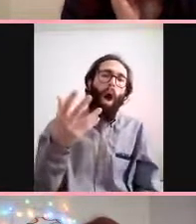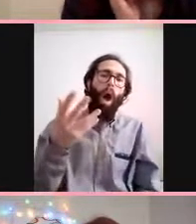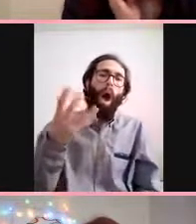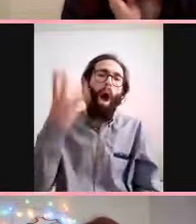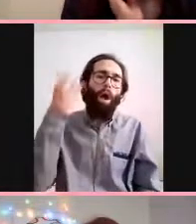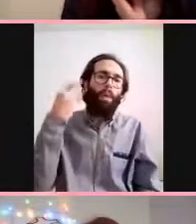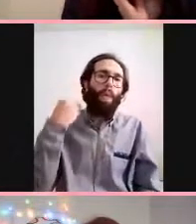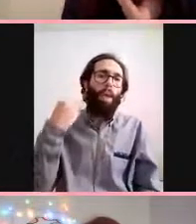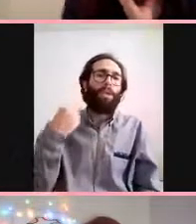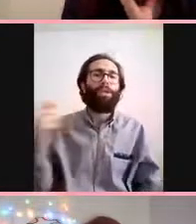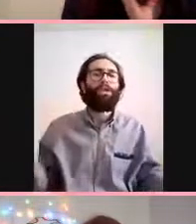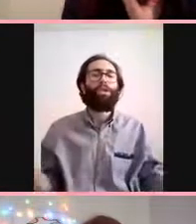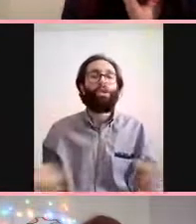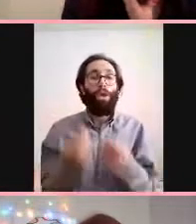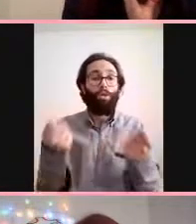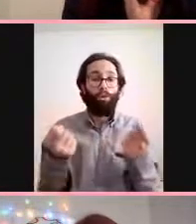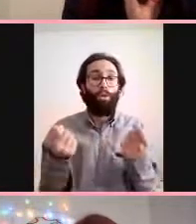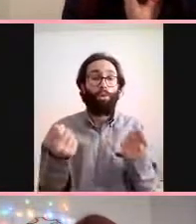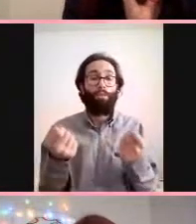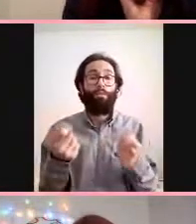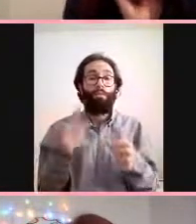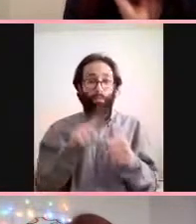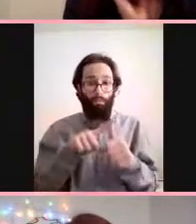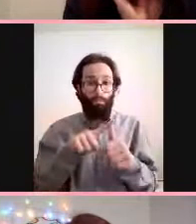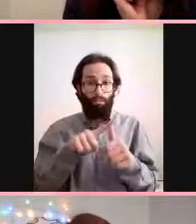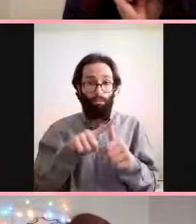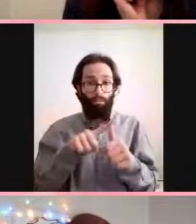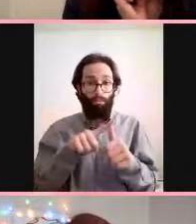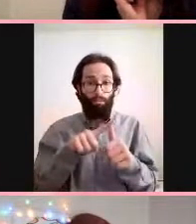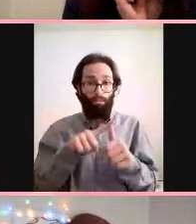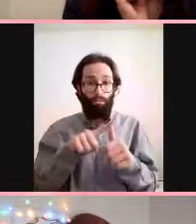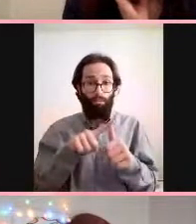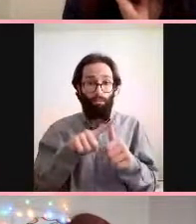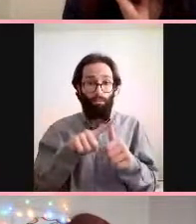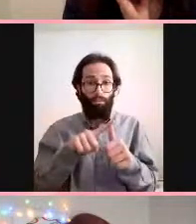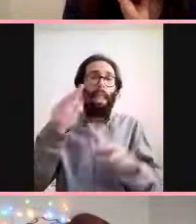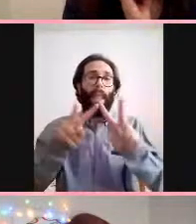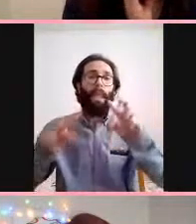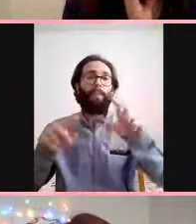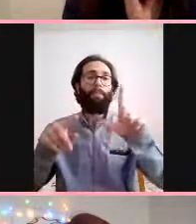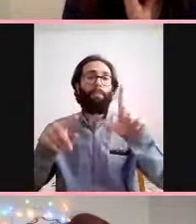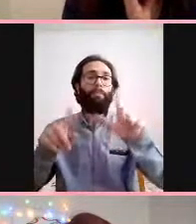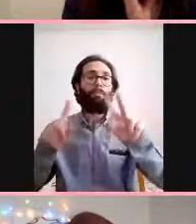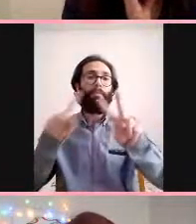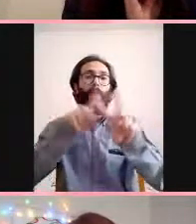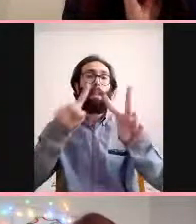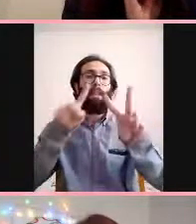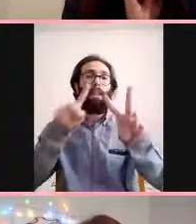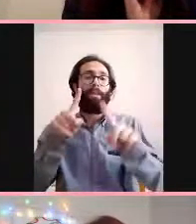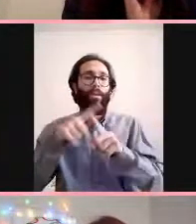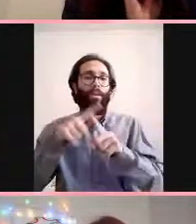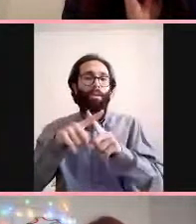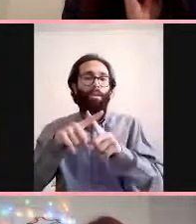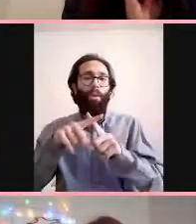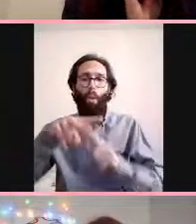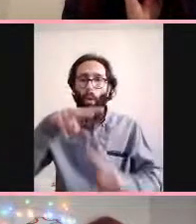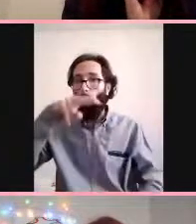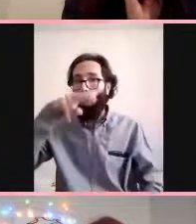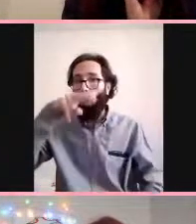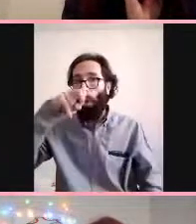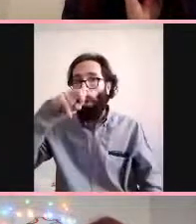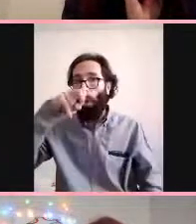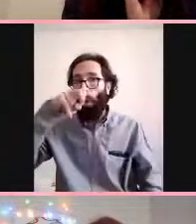Bir de implant çalışıyormuş insanlar. Yani koku bölgesine implant koymak gibi. Öyle 6 aydır